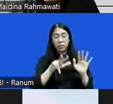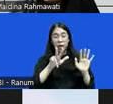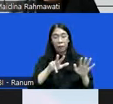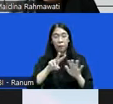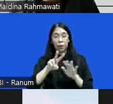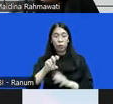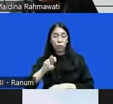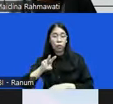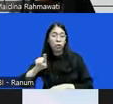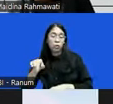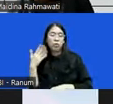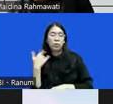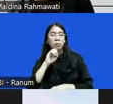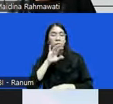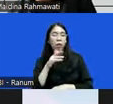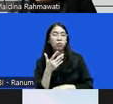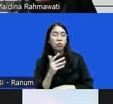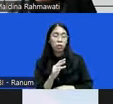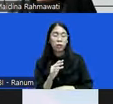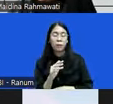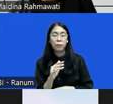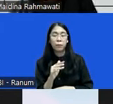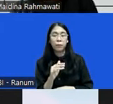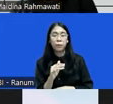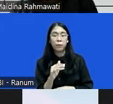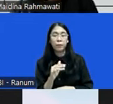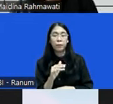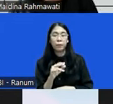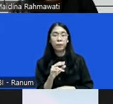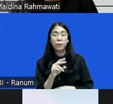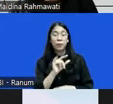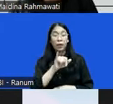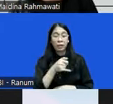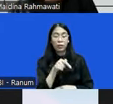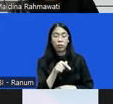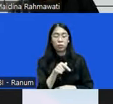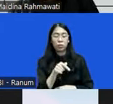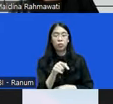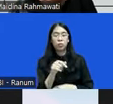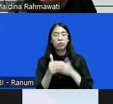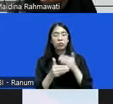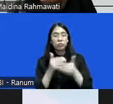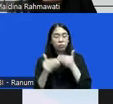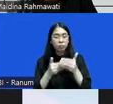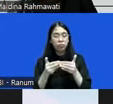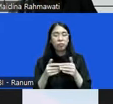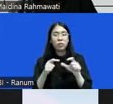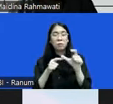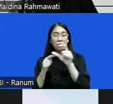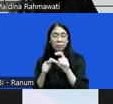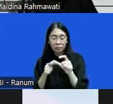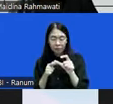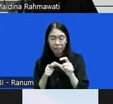pernah sampaikan bahwa RJ tersebut bahkan bisa dilaksanakan di penyelidikan di saat